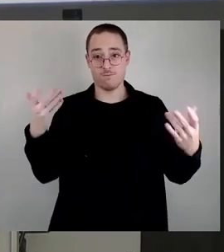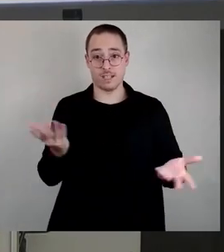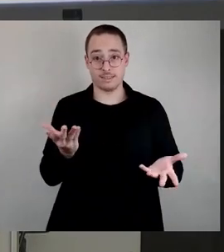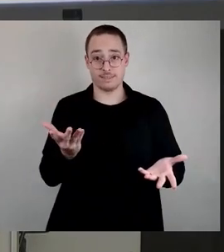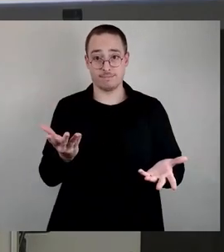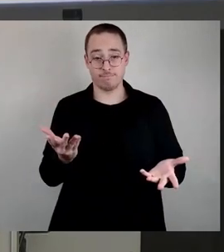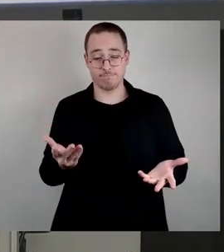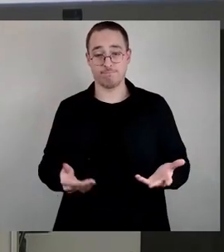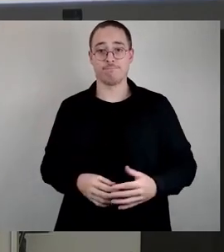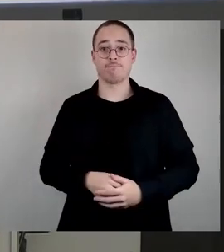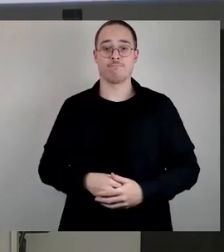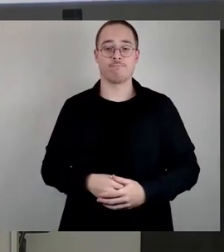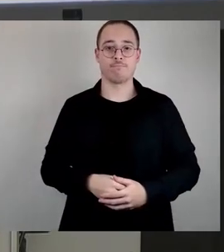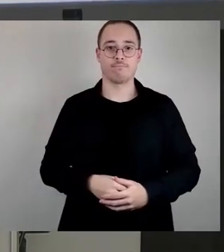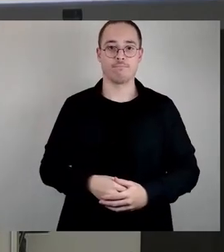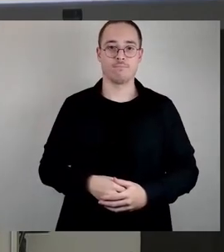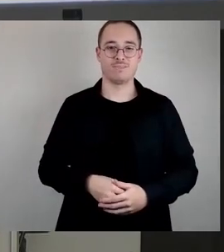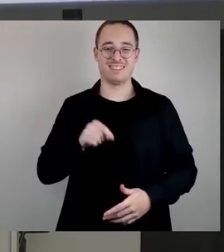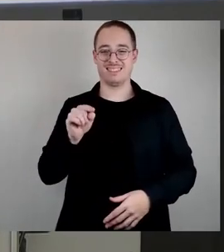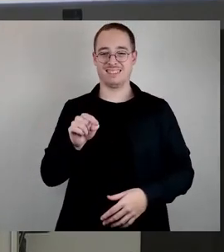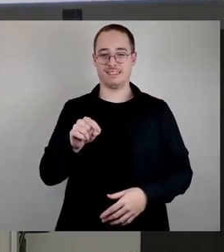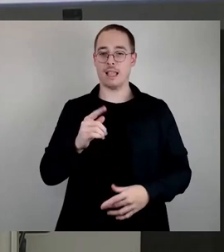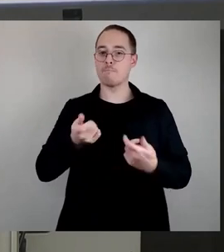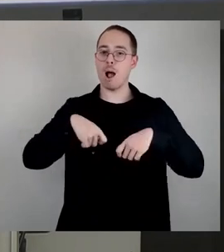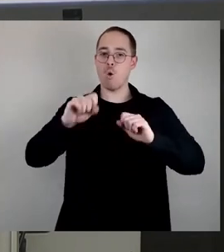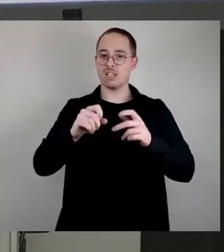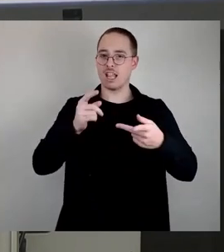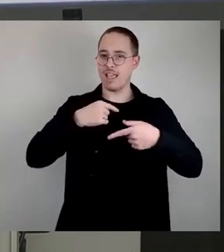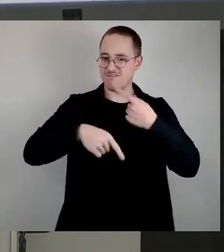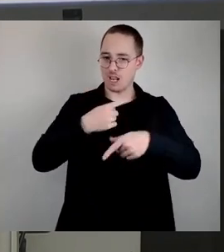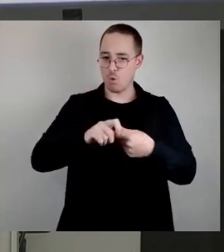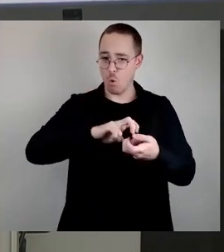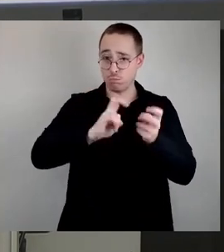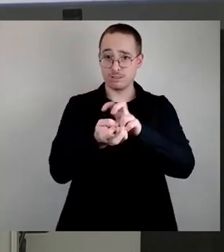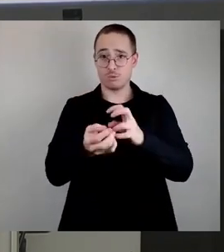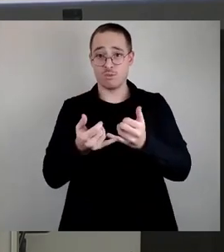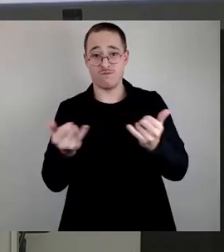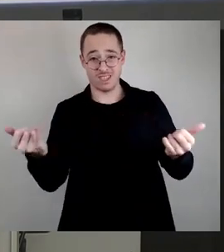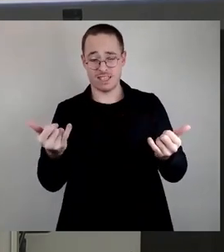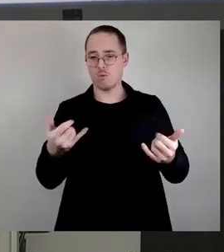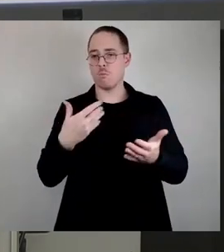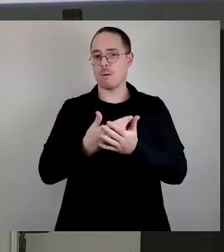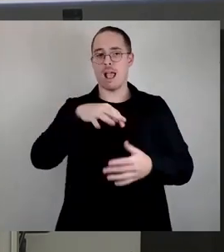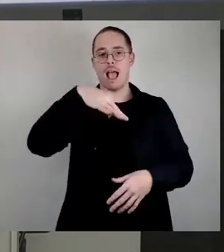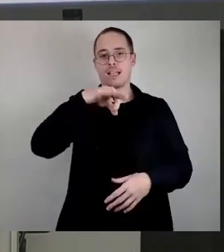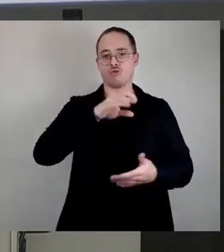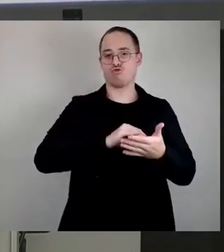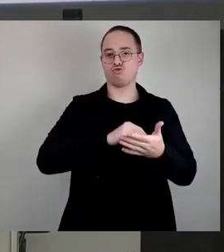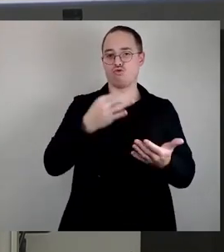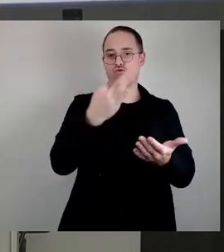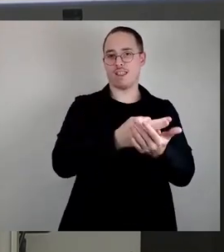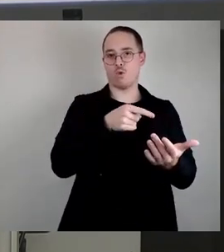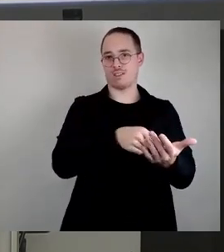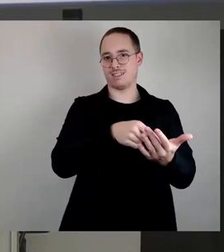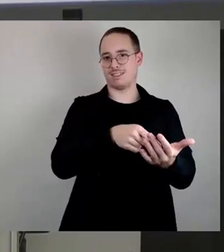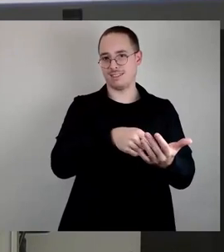Umsetzung der baulichen Entwicklungsbedarfe von einzelnen Schulstandorten soll weiter, darüber soll